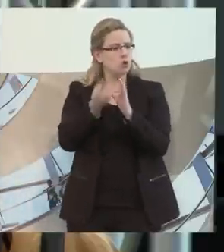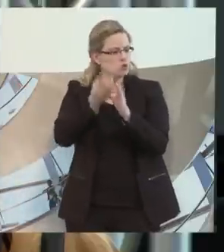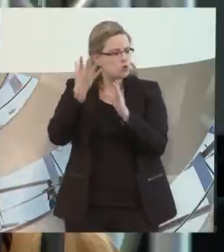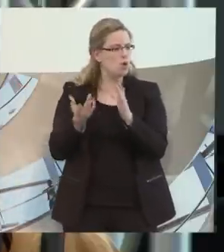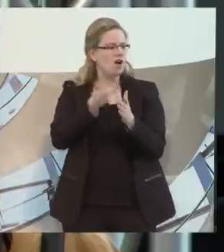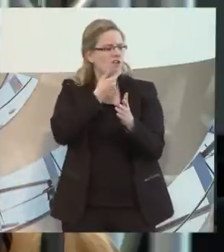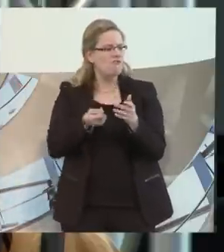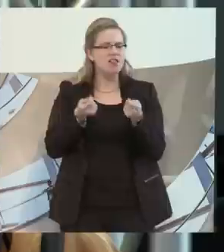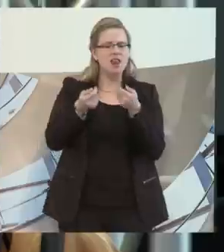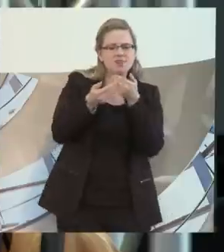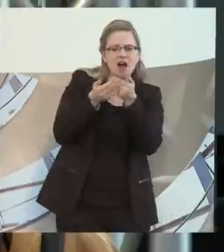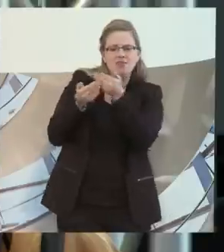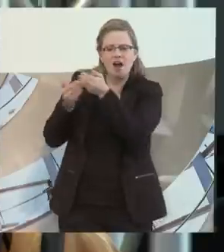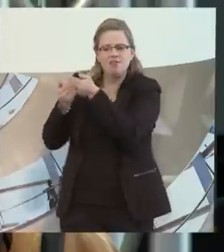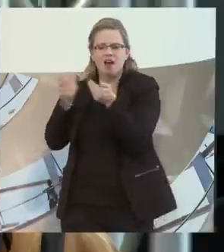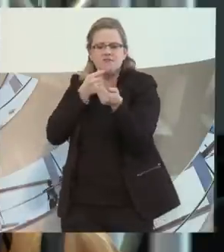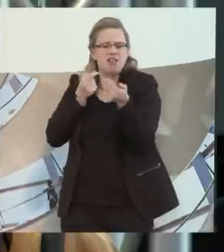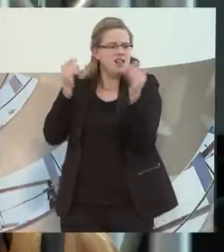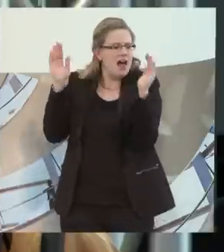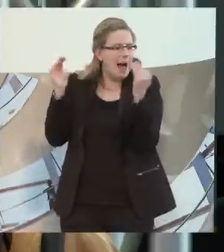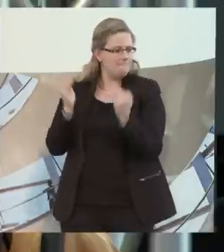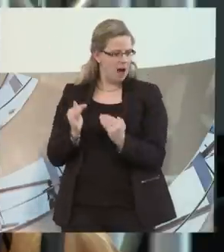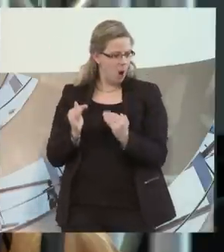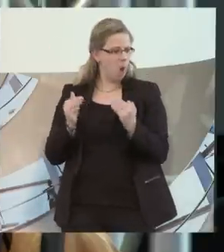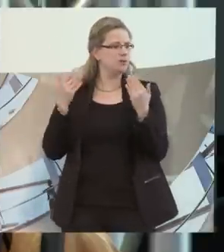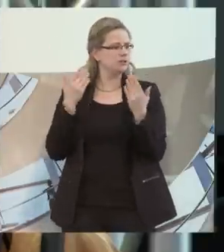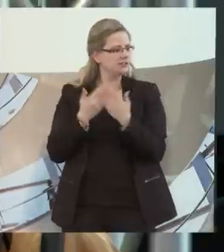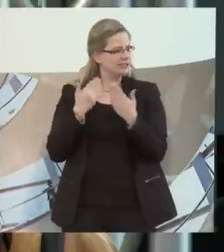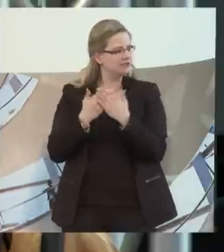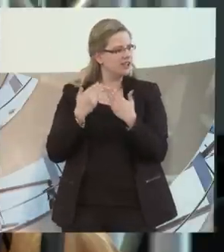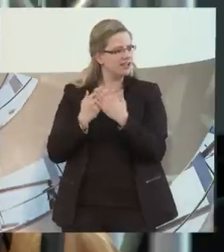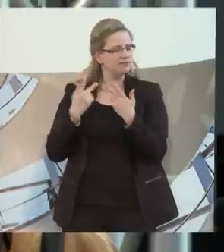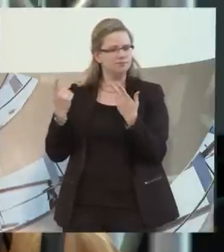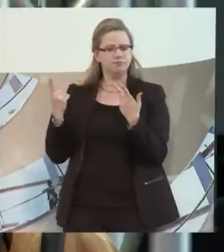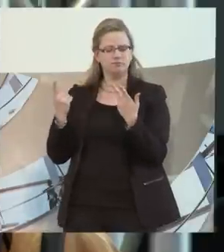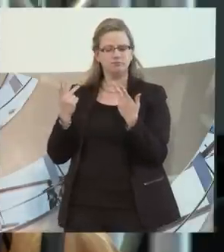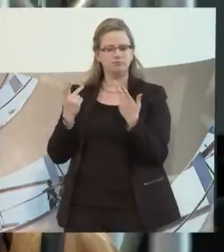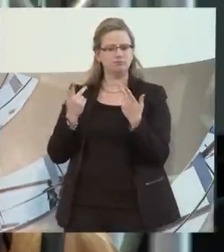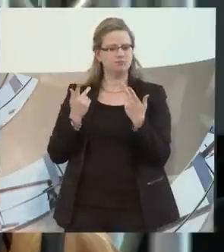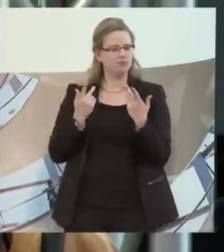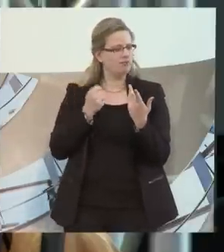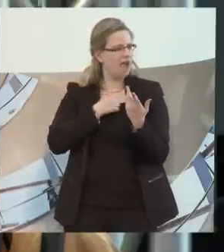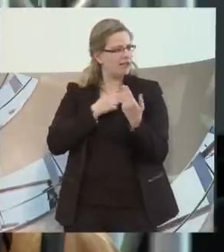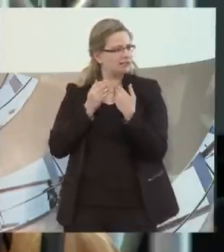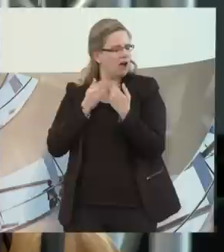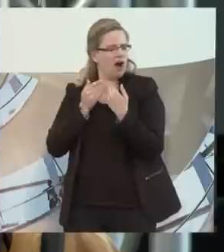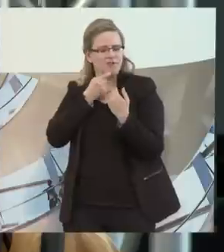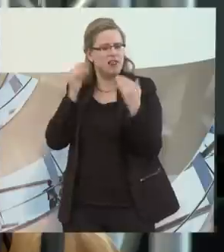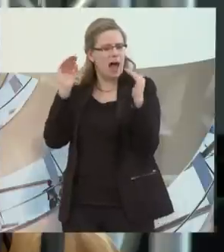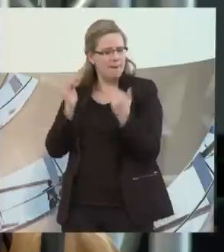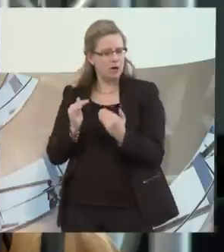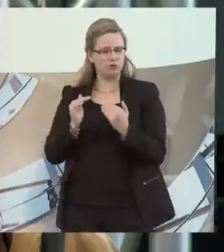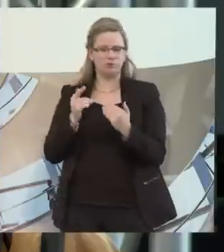Berührungsängsten voranzutreiben. Und schließlich habe ich gemerkt, ich kann ja nicht sein, dass ich der einzigste Mensch mit einer